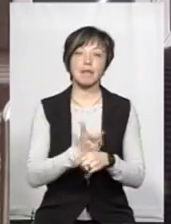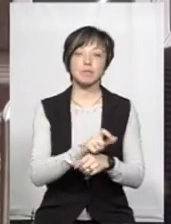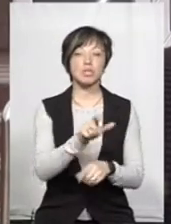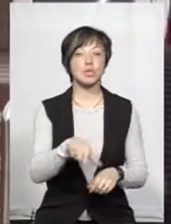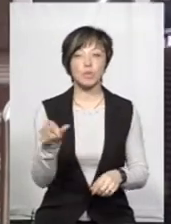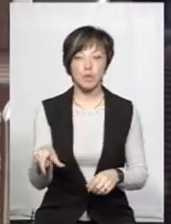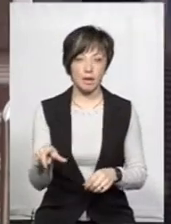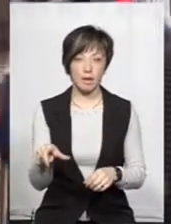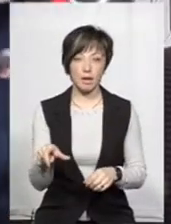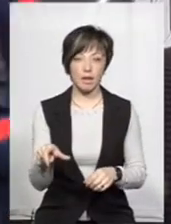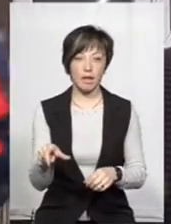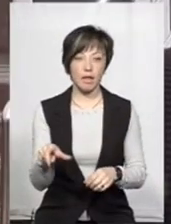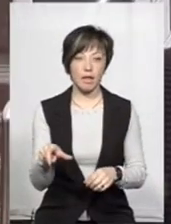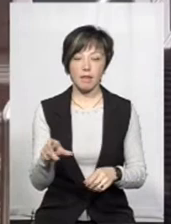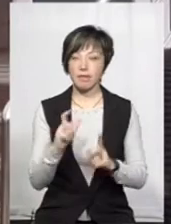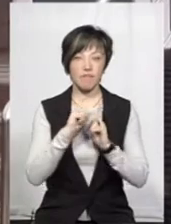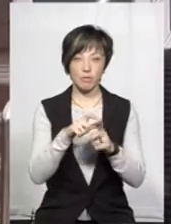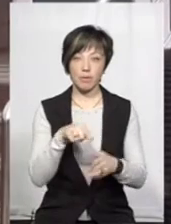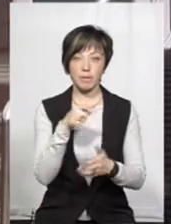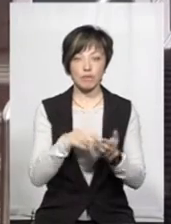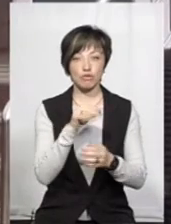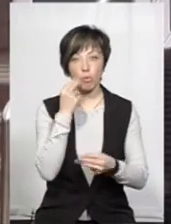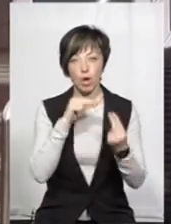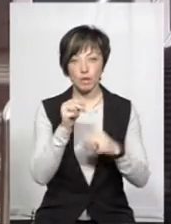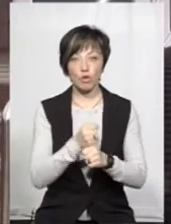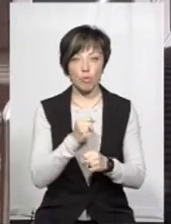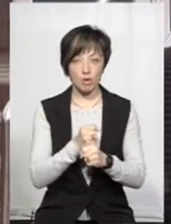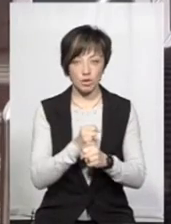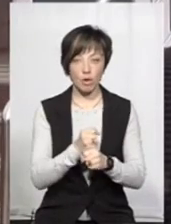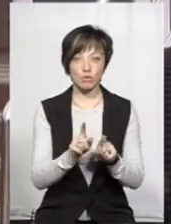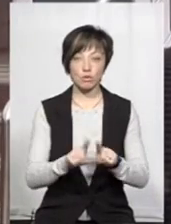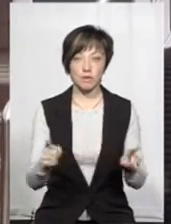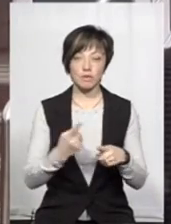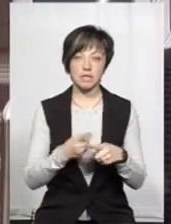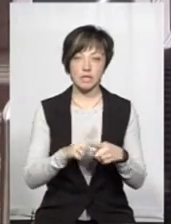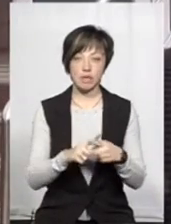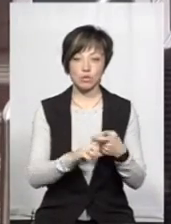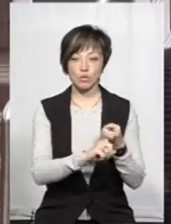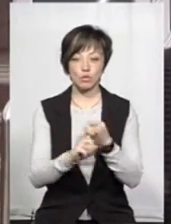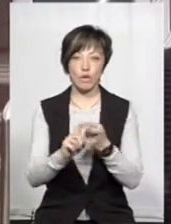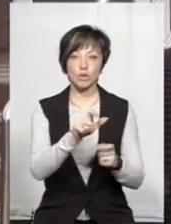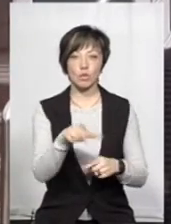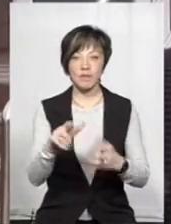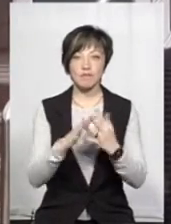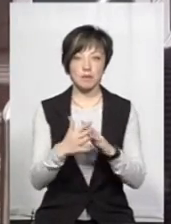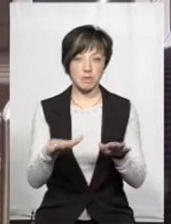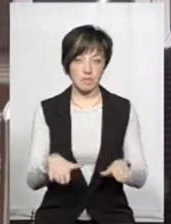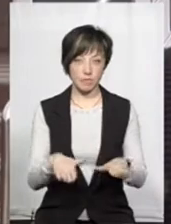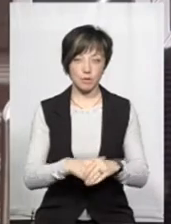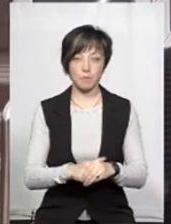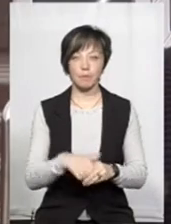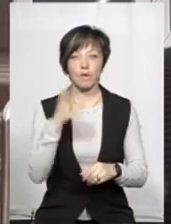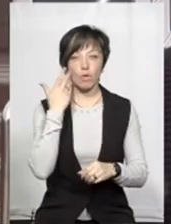людей не відповіла на питання, чи покращилася робота. Особливо це стосувалося людей у сільській місцевості.